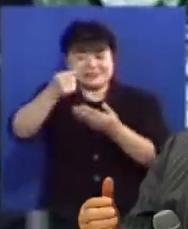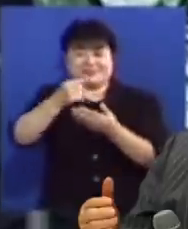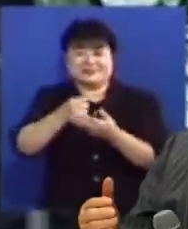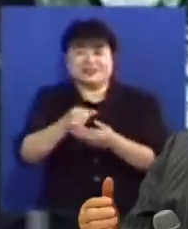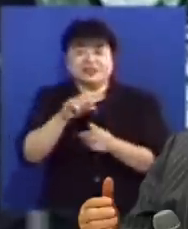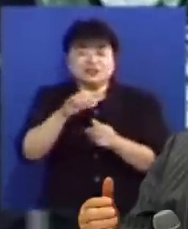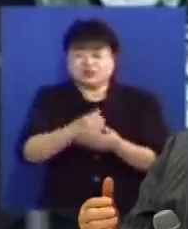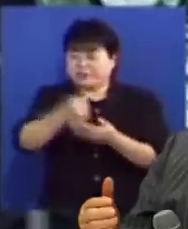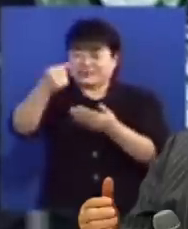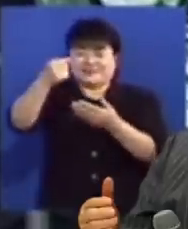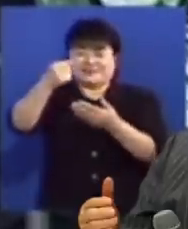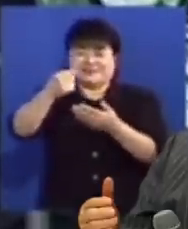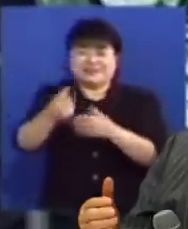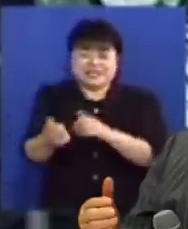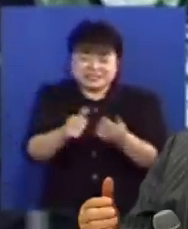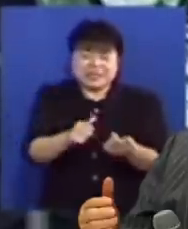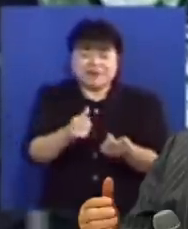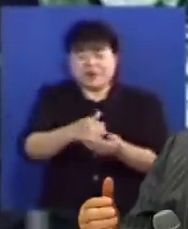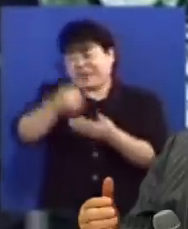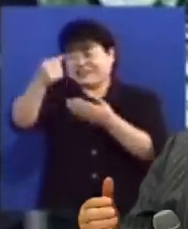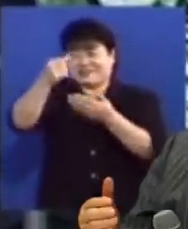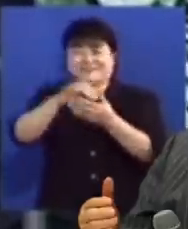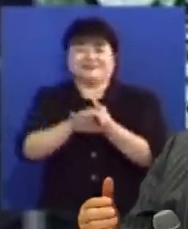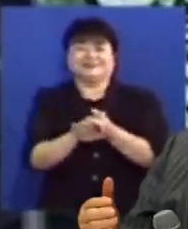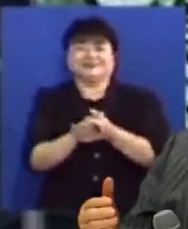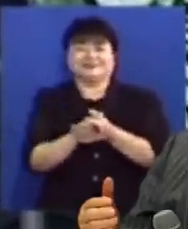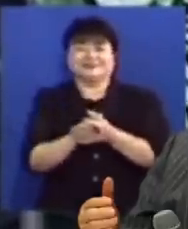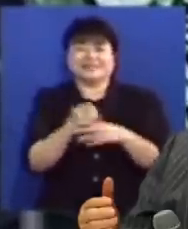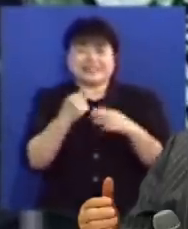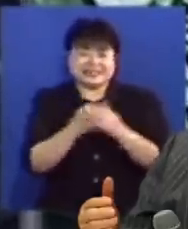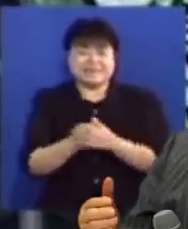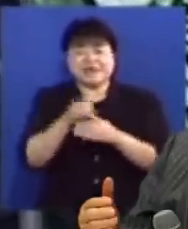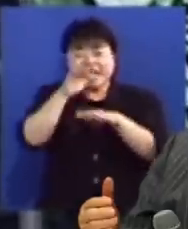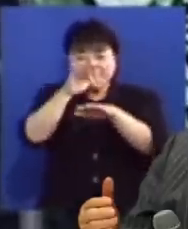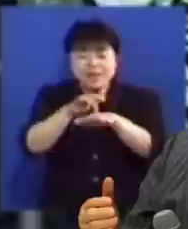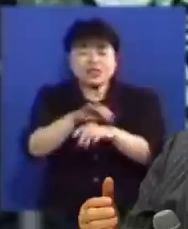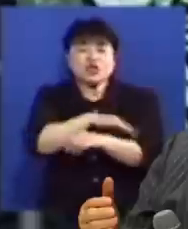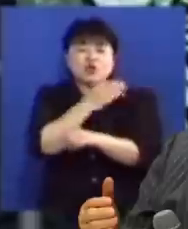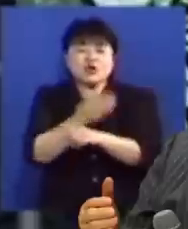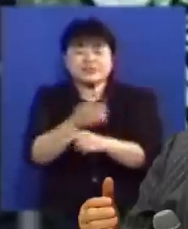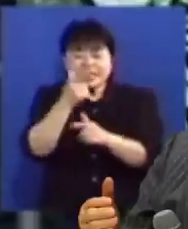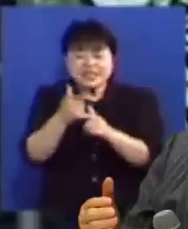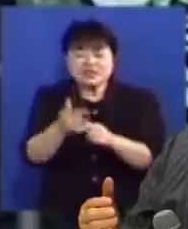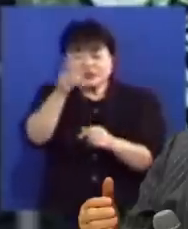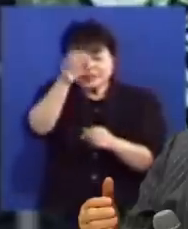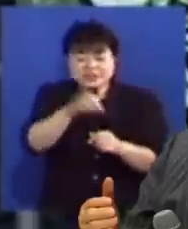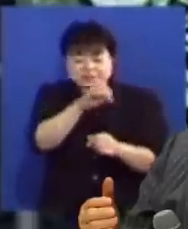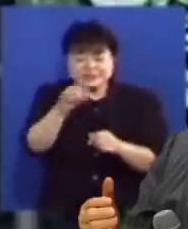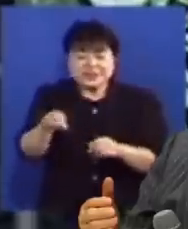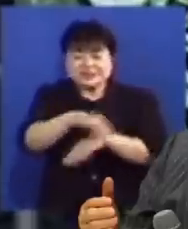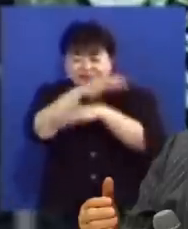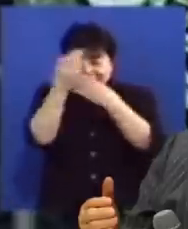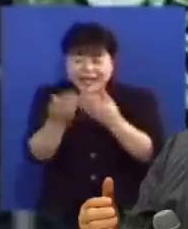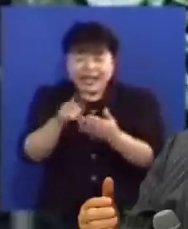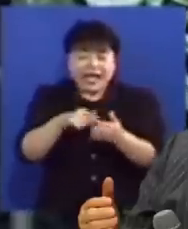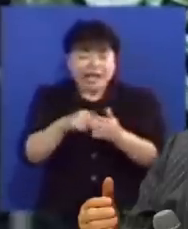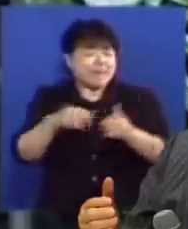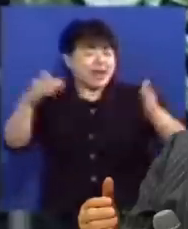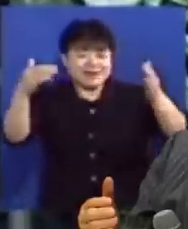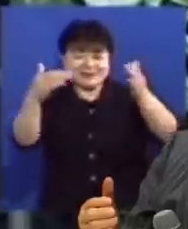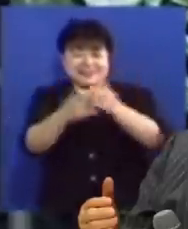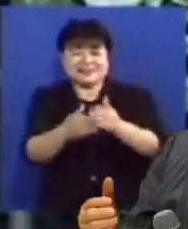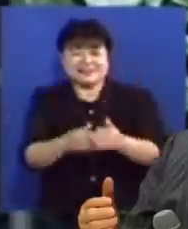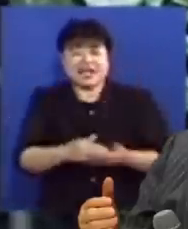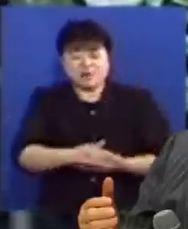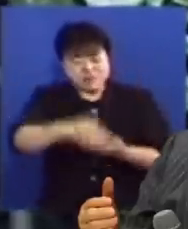저주를 빼앗아버렸고 사망의 권세를 빼앗아버린 것입니다 그러므로 마귀 권세는 예수님이 십자가에서 다 멸망시켜버리고